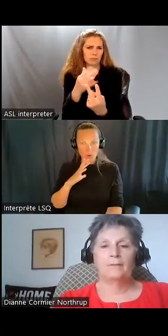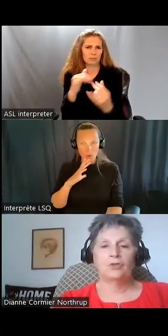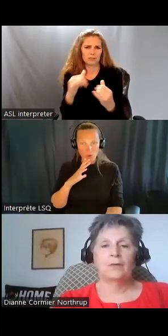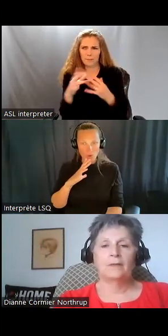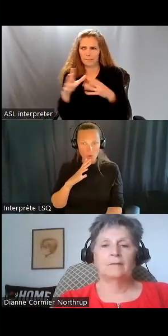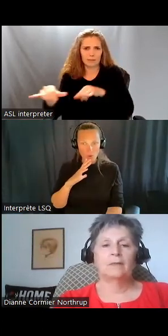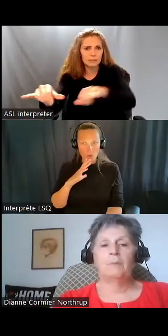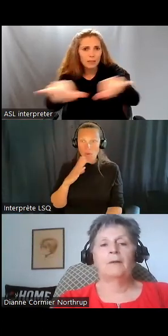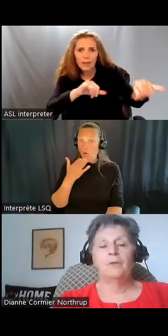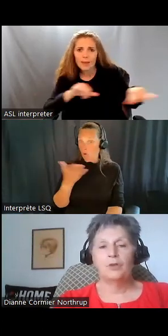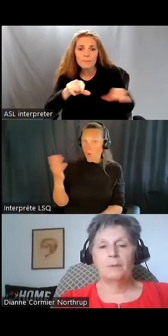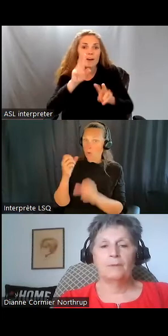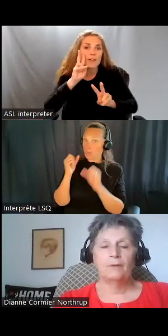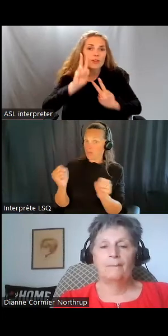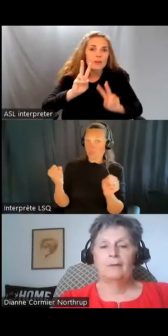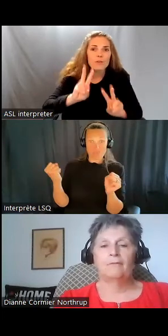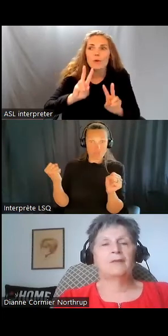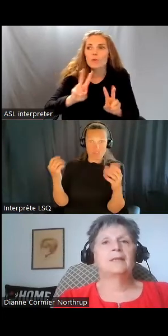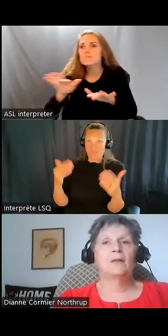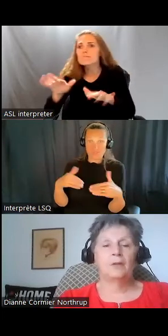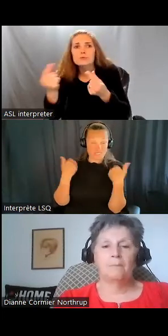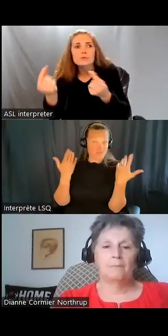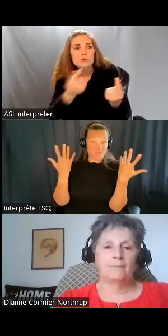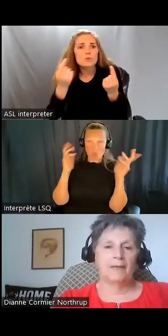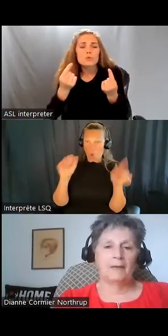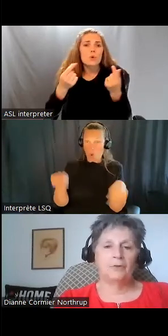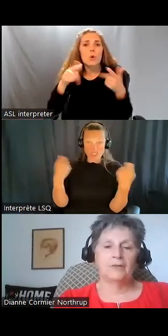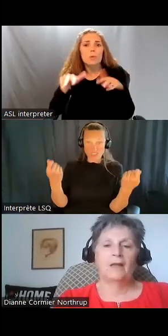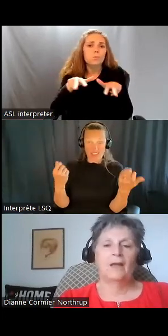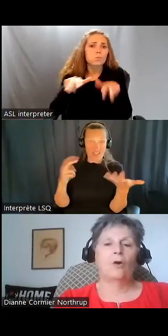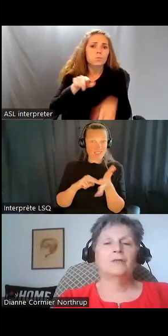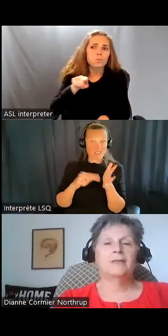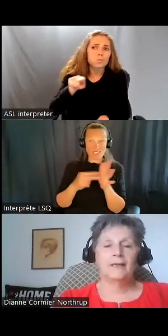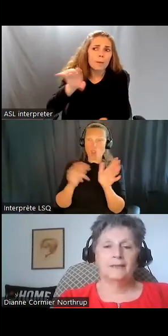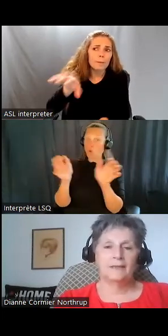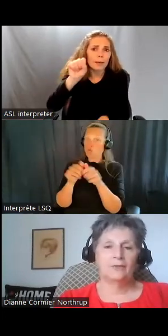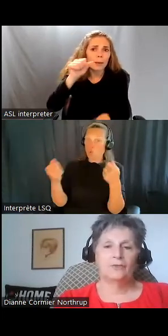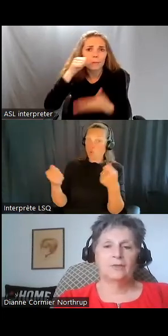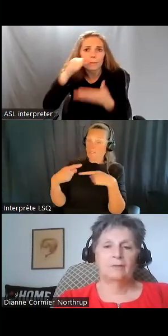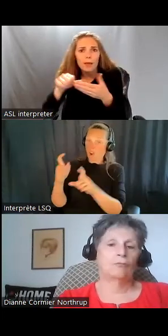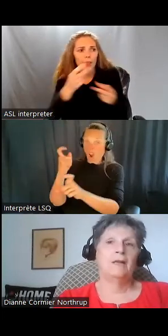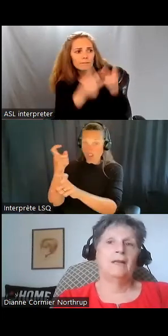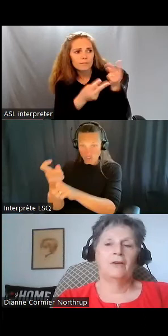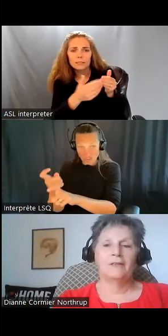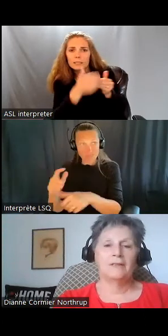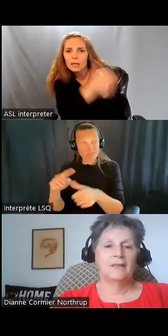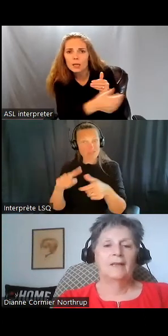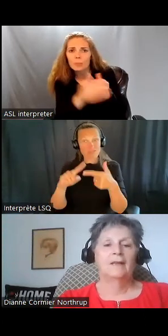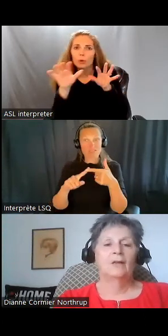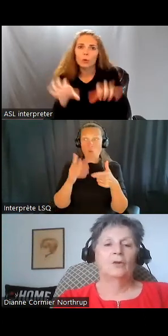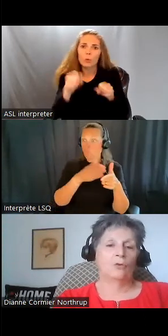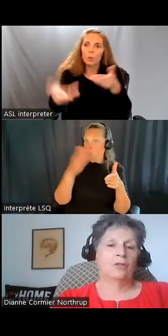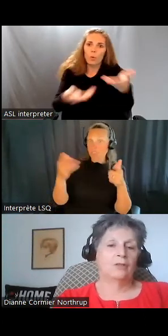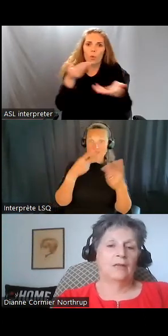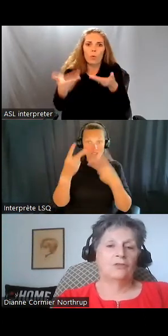et veulent faire des choses ordinaires comme aller au bout de la rue chercher un journal, aller rendre visite à des voisins,